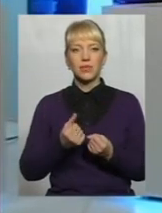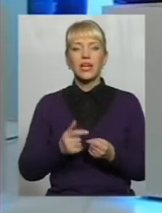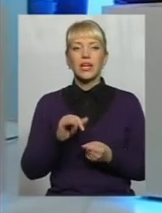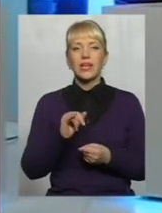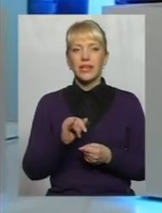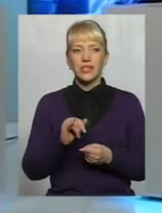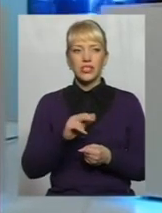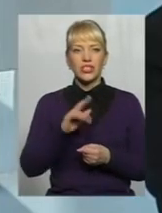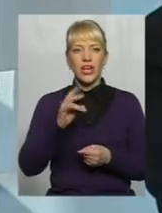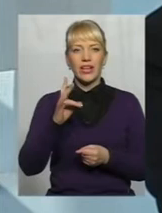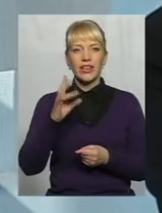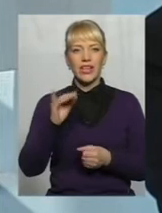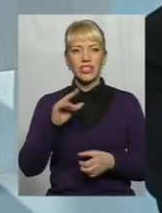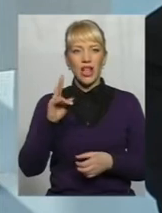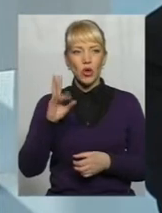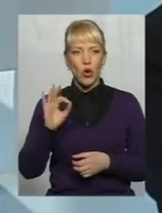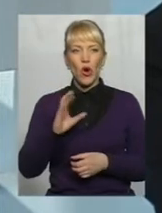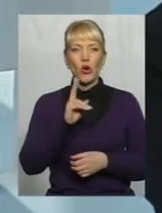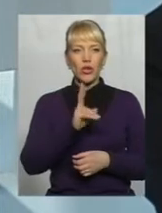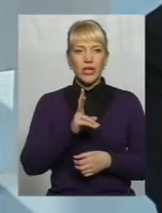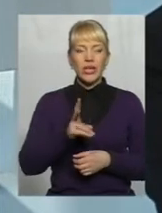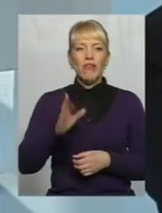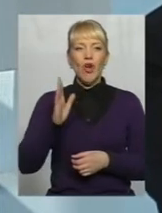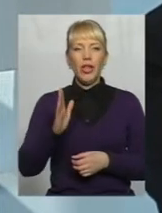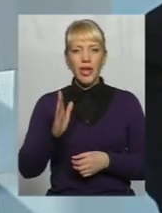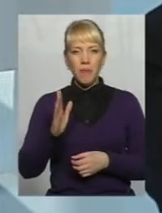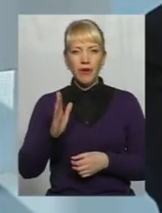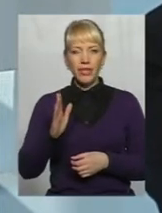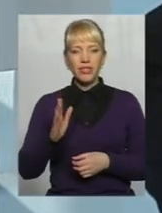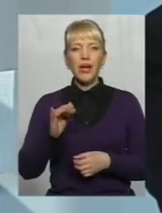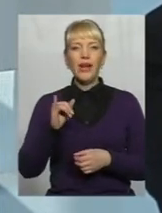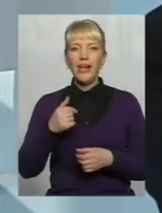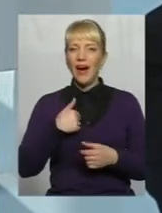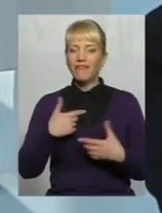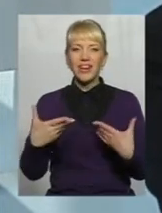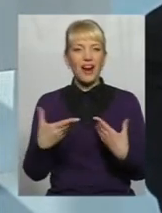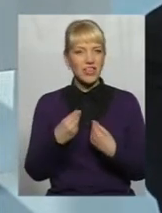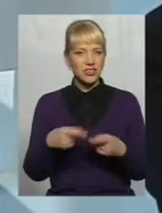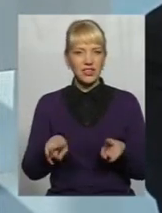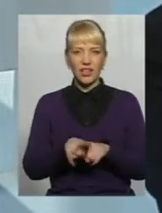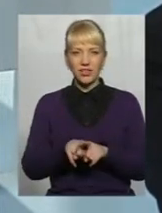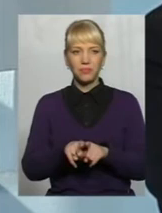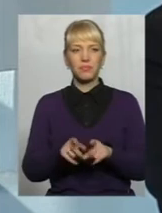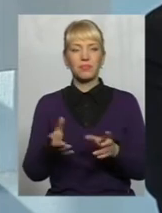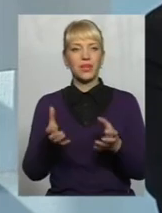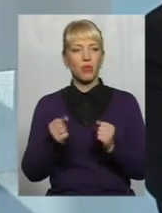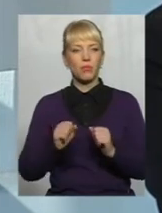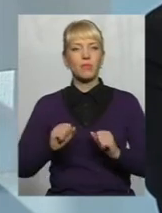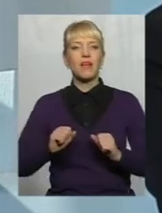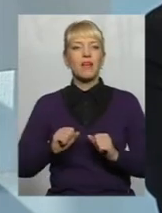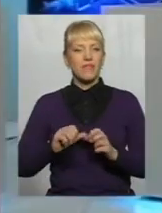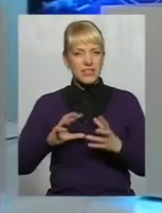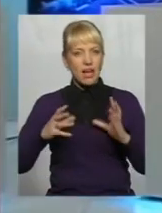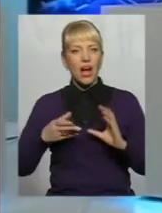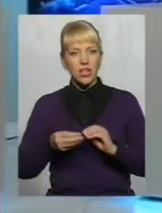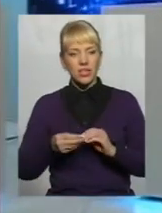Черниченко Косятин Володимирович Я вражений таким прийомом взагалі І дуже приємно,